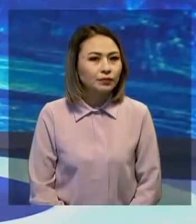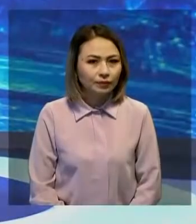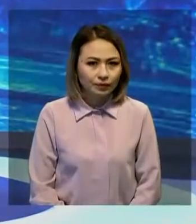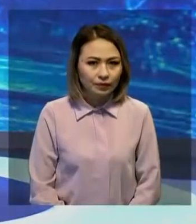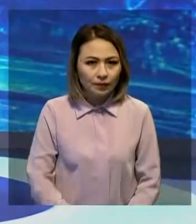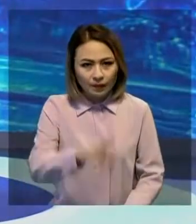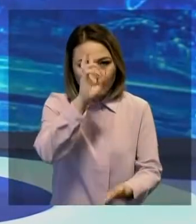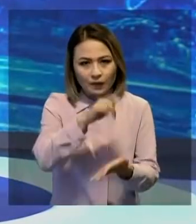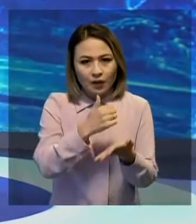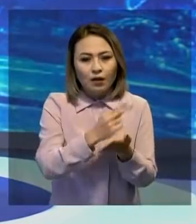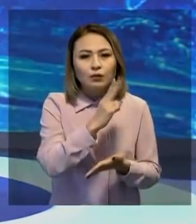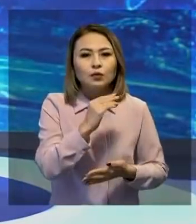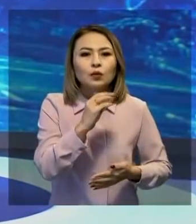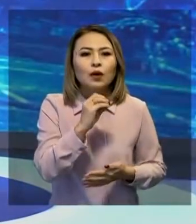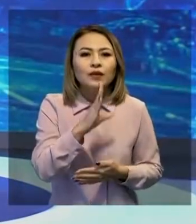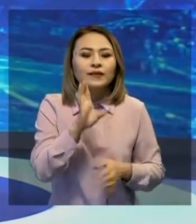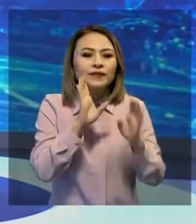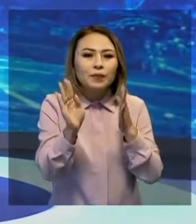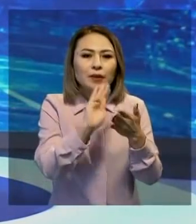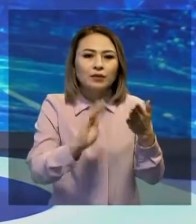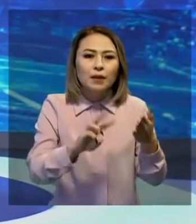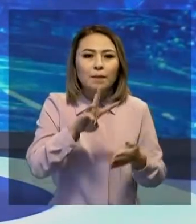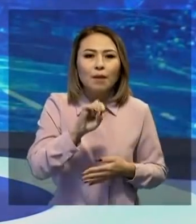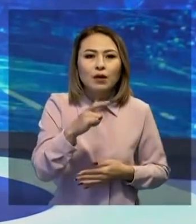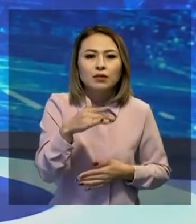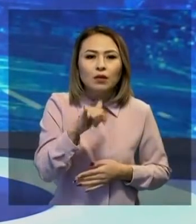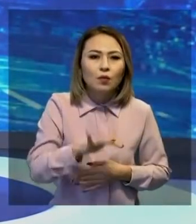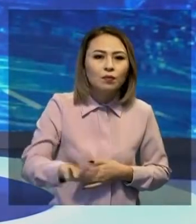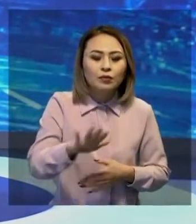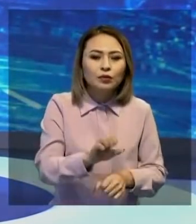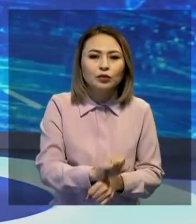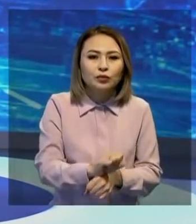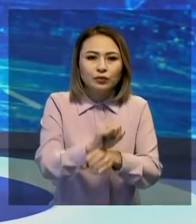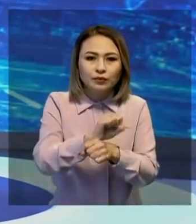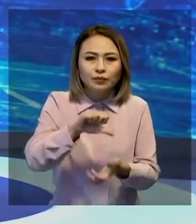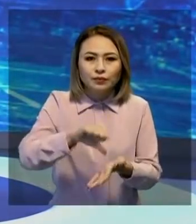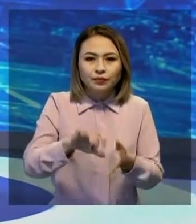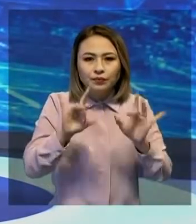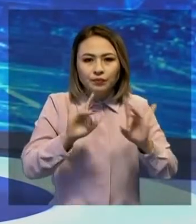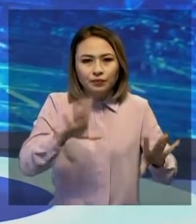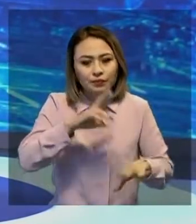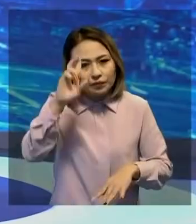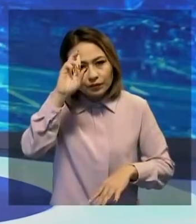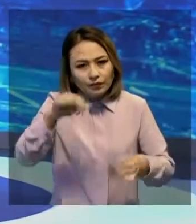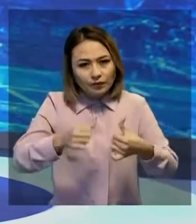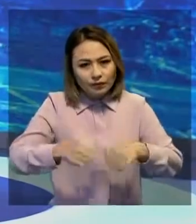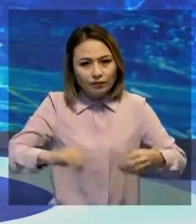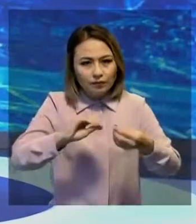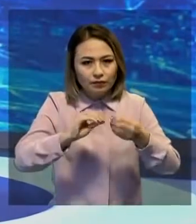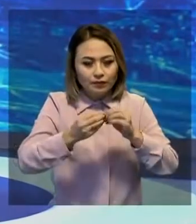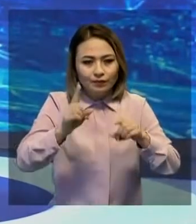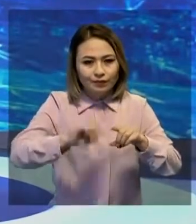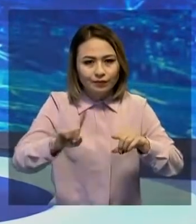Мемлекет башысы Қасым Жомар Токаев твиттердегі парақшасында маңғыстаудағы бейбіт шеруге қатысты пікір білдіріп, үкметтік